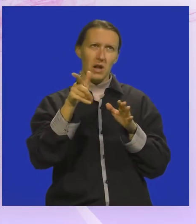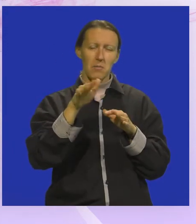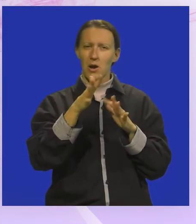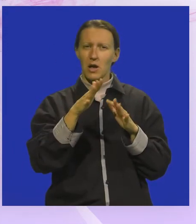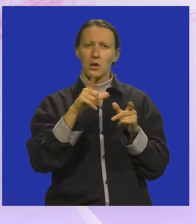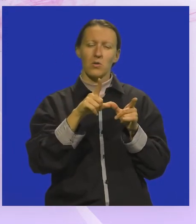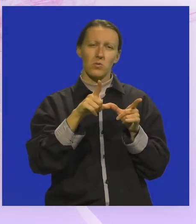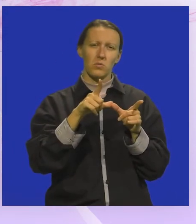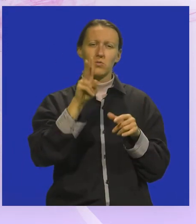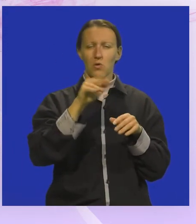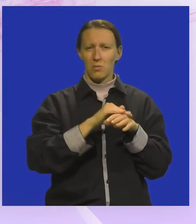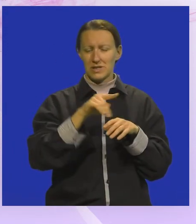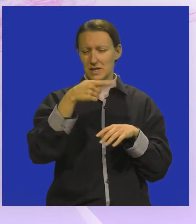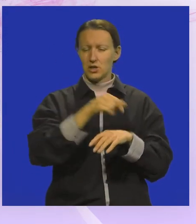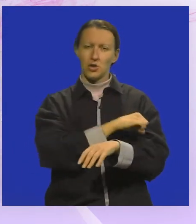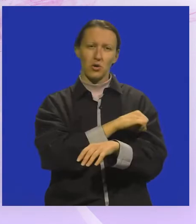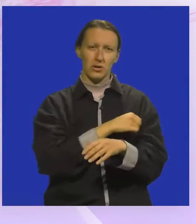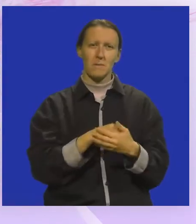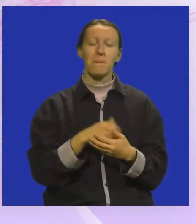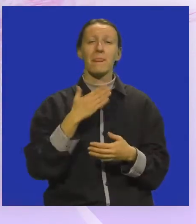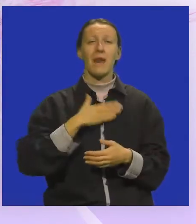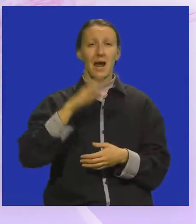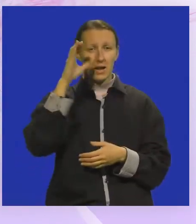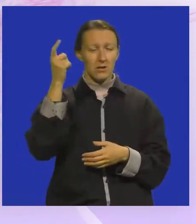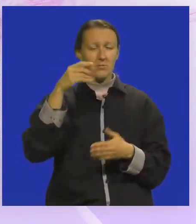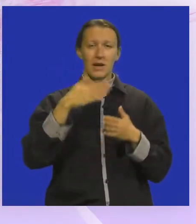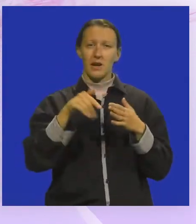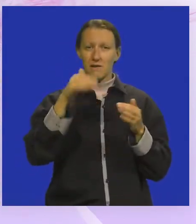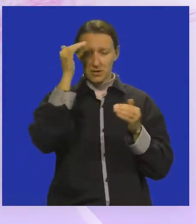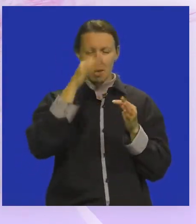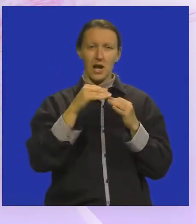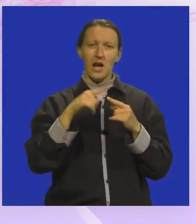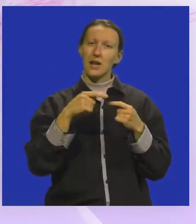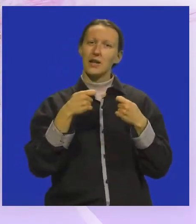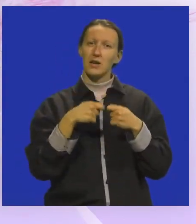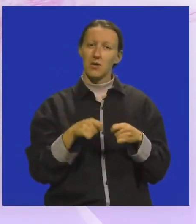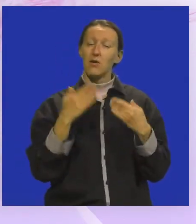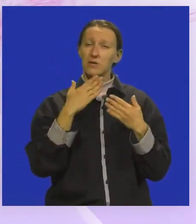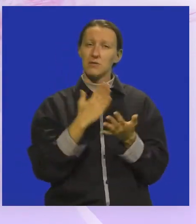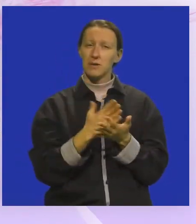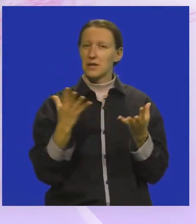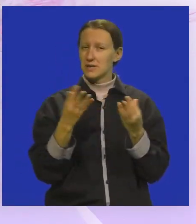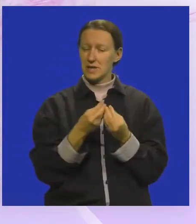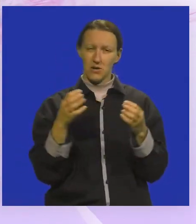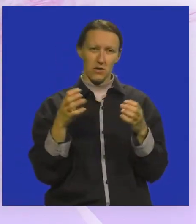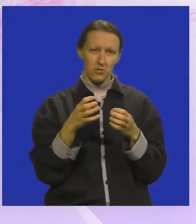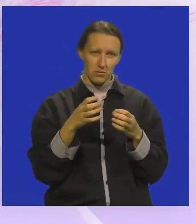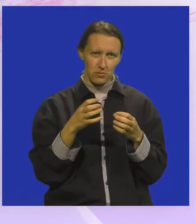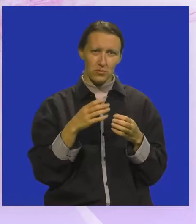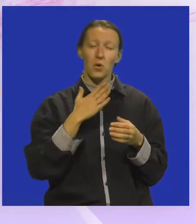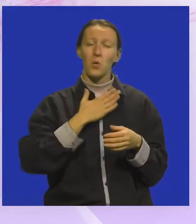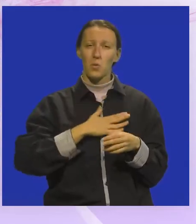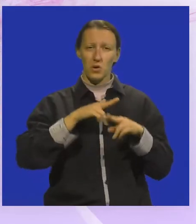u veljače sljedeće godine. Dragi gledatelji, stigli smo na kraj večerašnjeg AR Kluba. Hvala vam što ste bili u našem društvu.